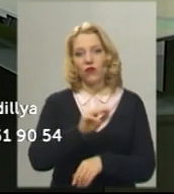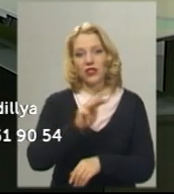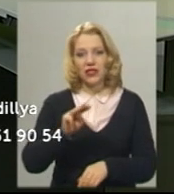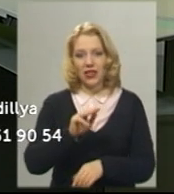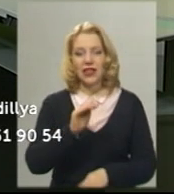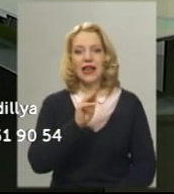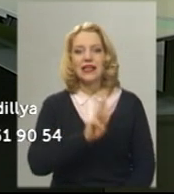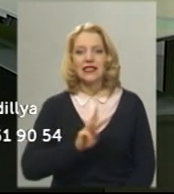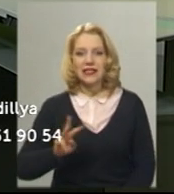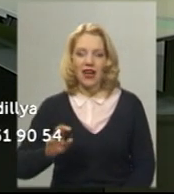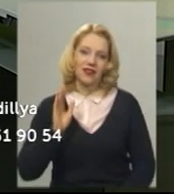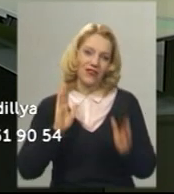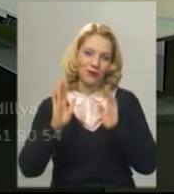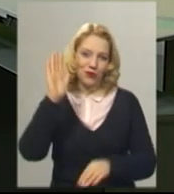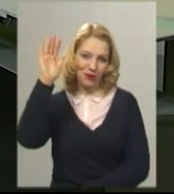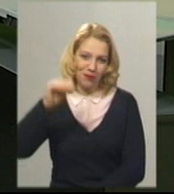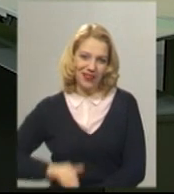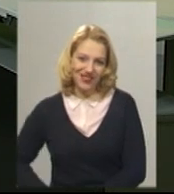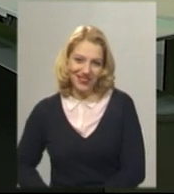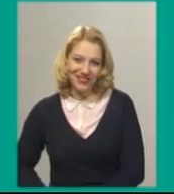сайті та на сторінці у Фейсбук. Побачимось.